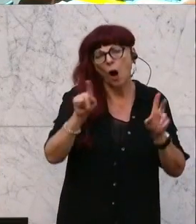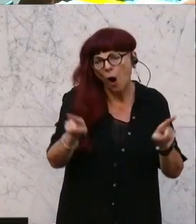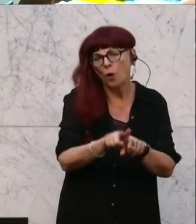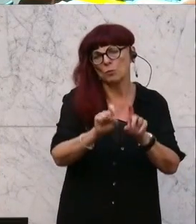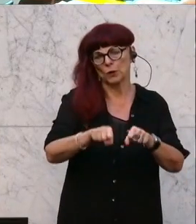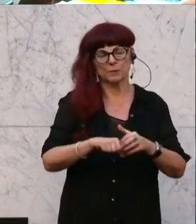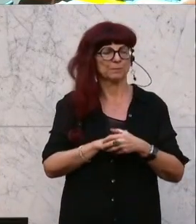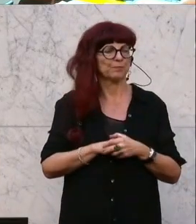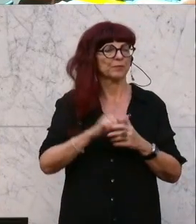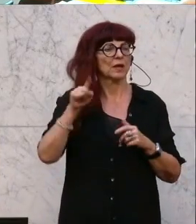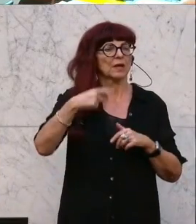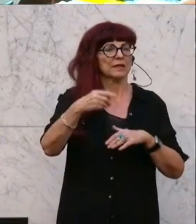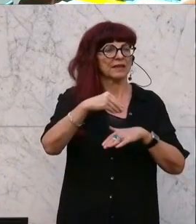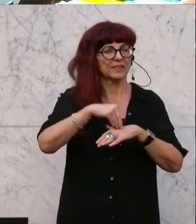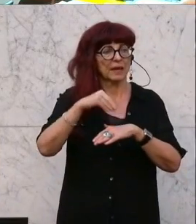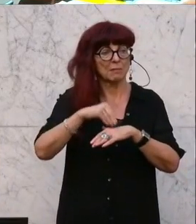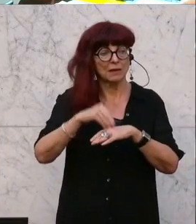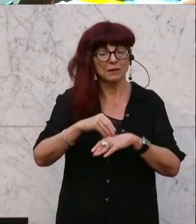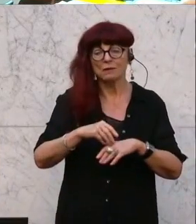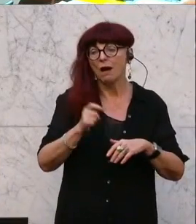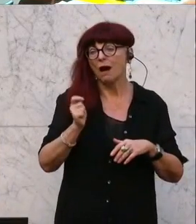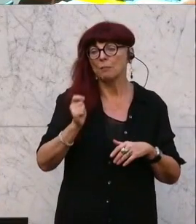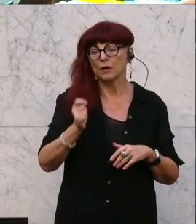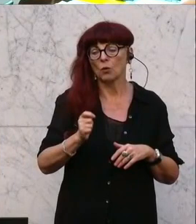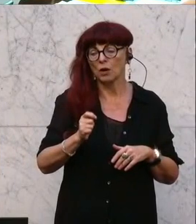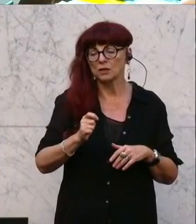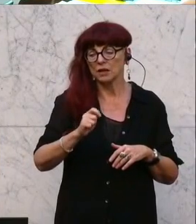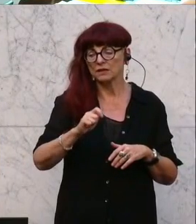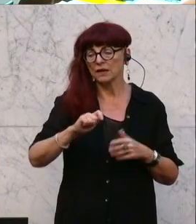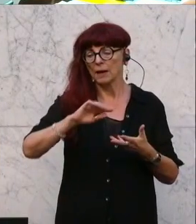Letzte Rednerin ist jetzt von den NEOS, Henrike Brandstetter.